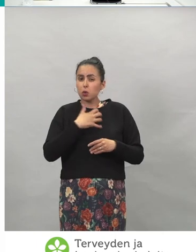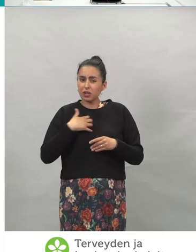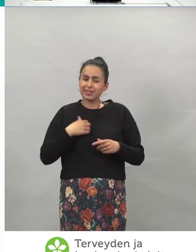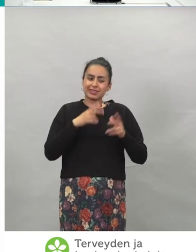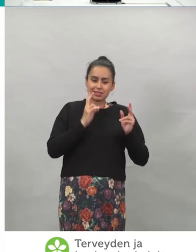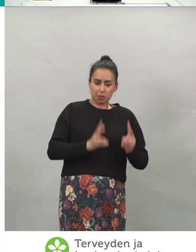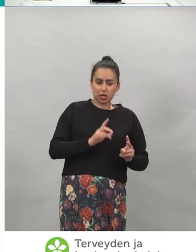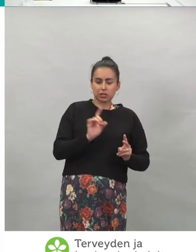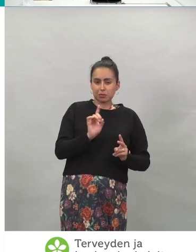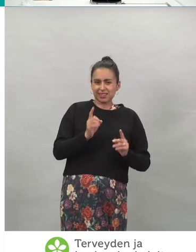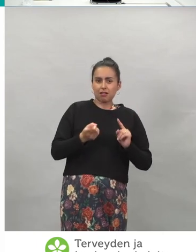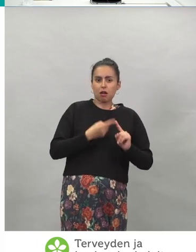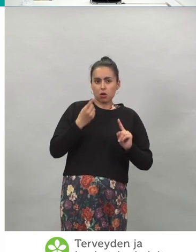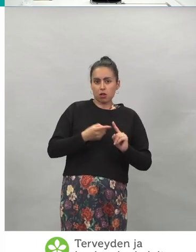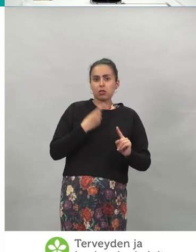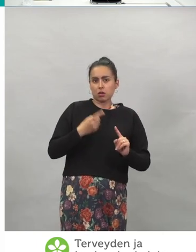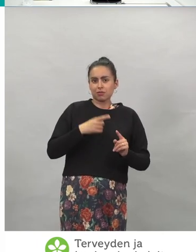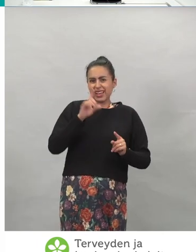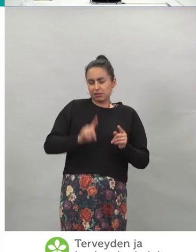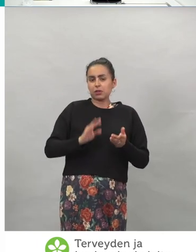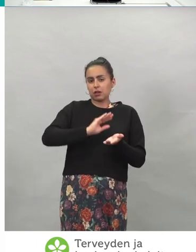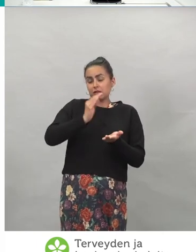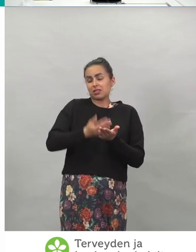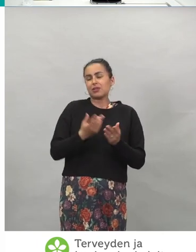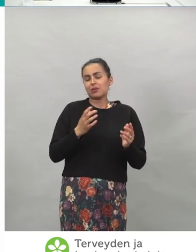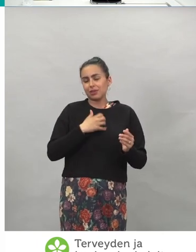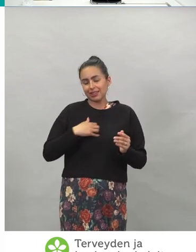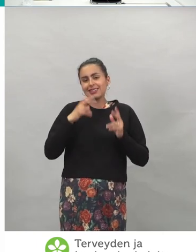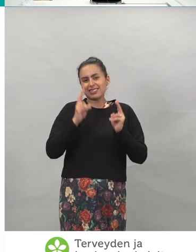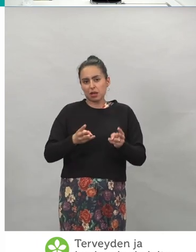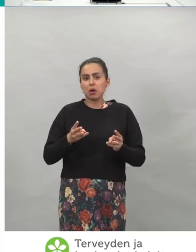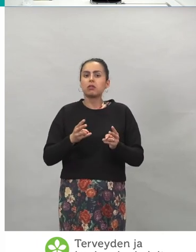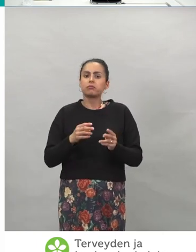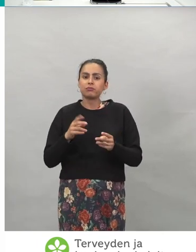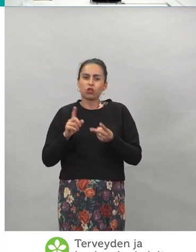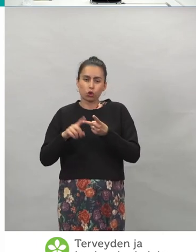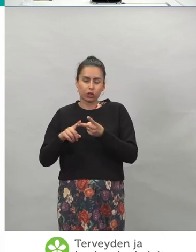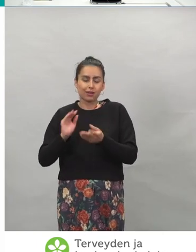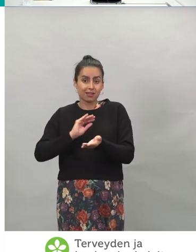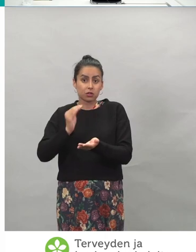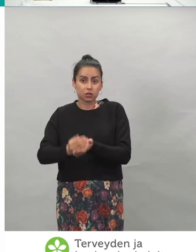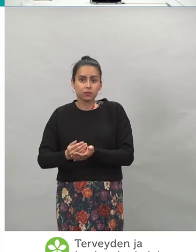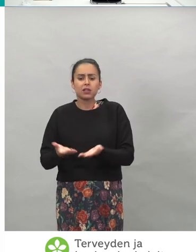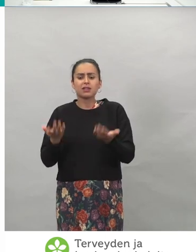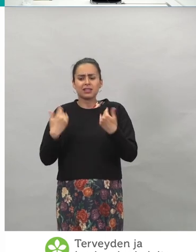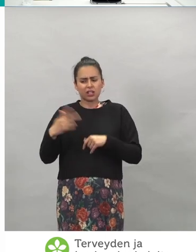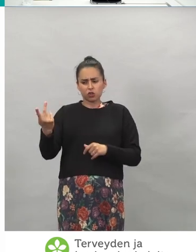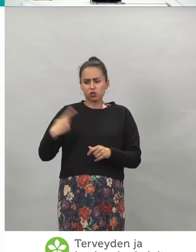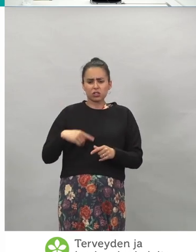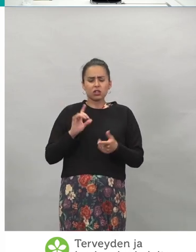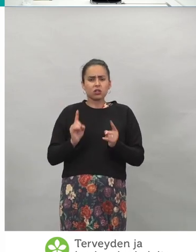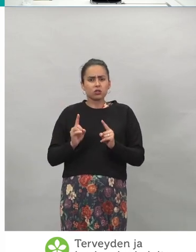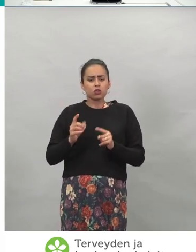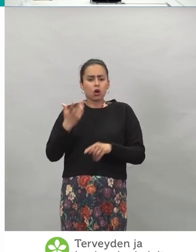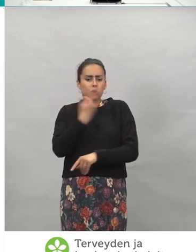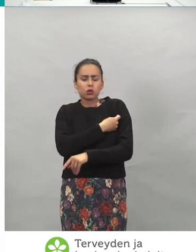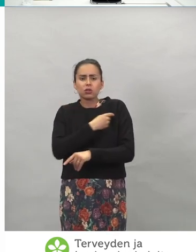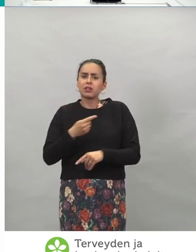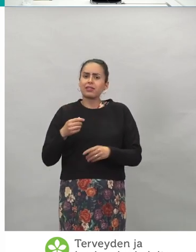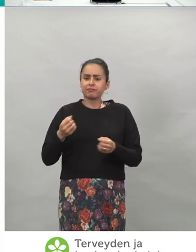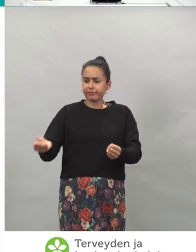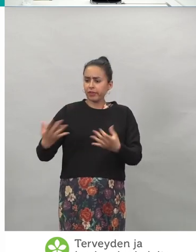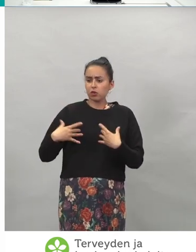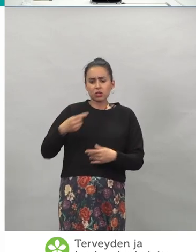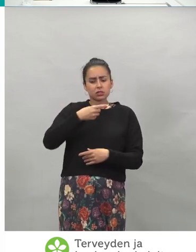aloitettukin. Sitten kysyttiin sitä, että mitä hyötyä on rokotteista, jos ne eivät estä sataprosenttisesti